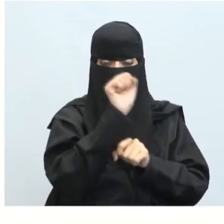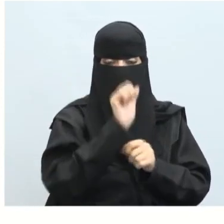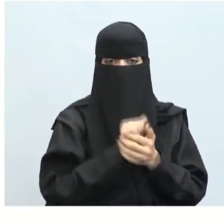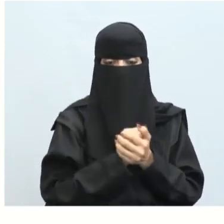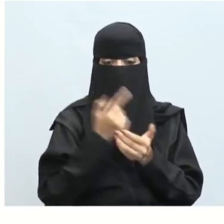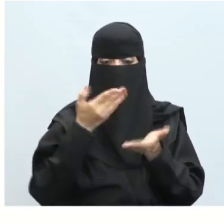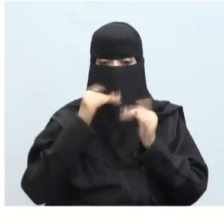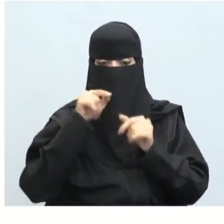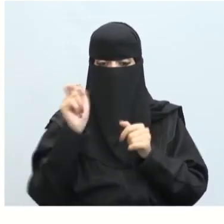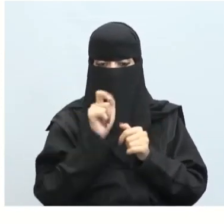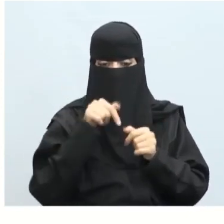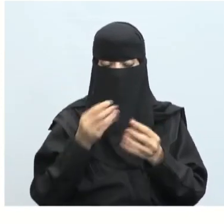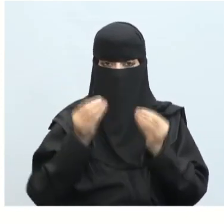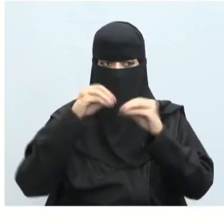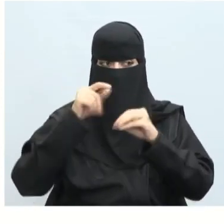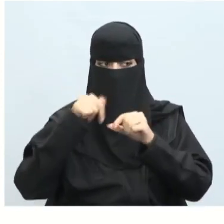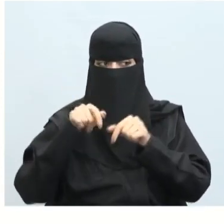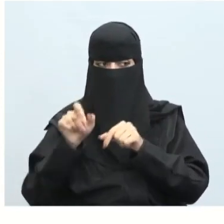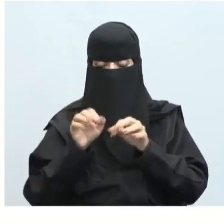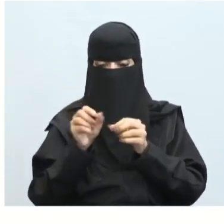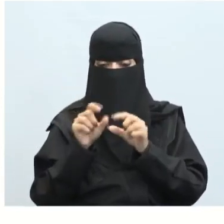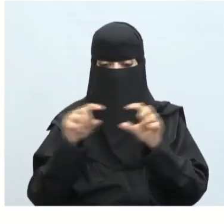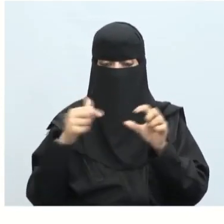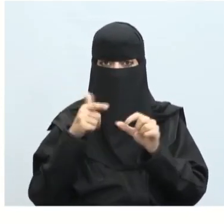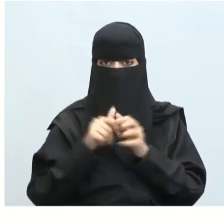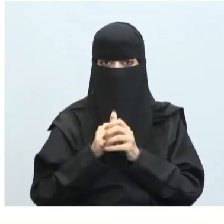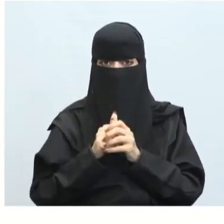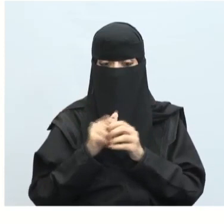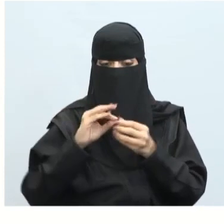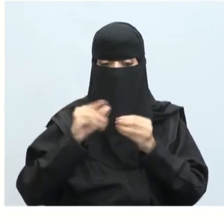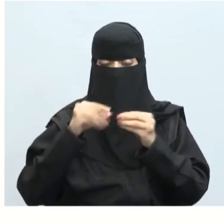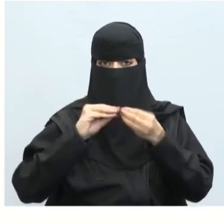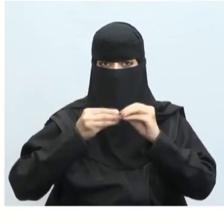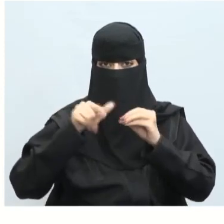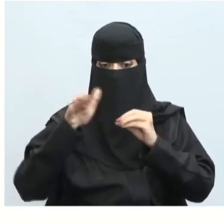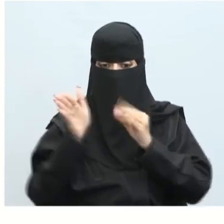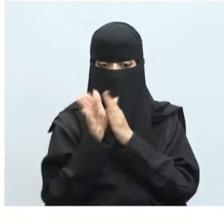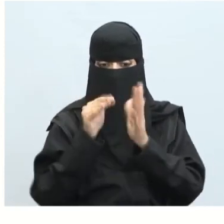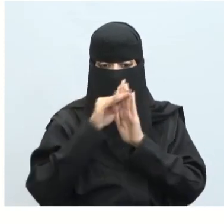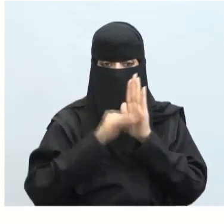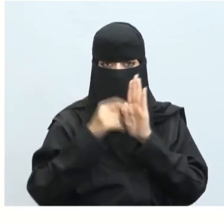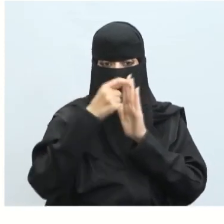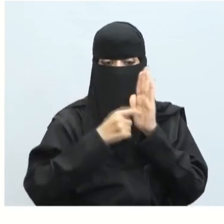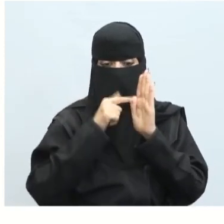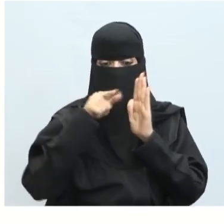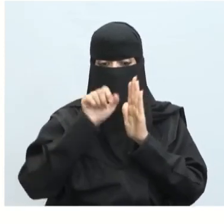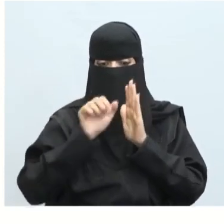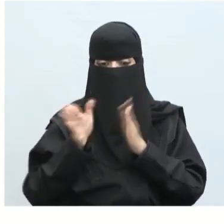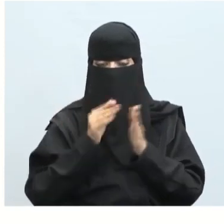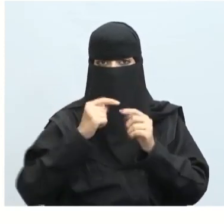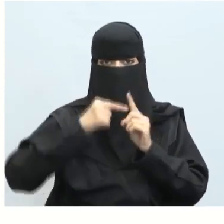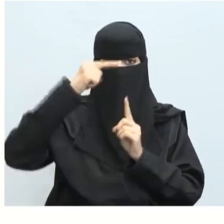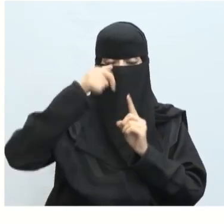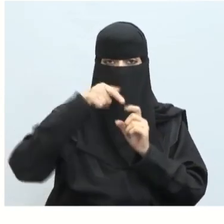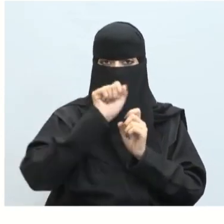ونكتب القيمة المطلوبة فيه وأيضاً مكون Vertical Arrangement ترتيب العمودي نضبط خاصية هاية الارتفاع